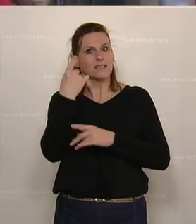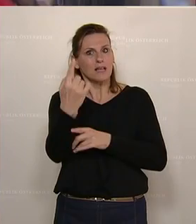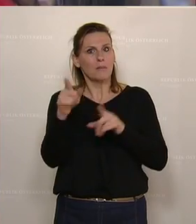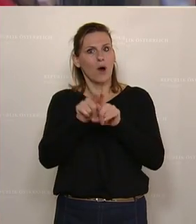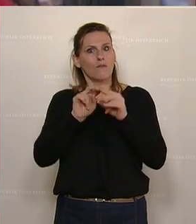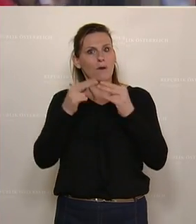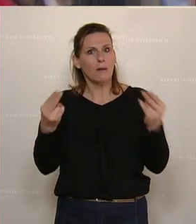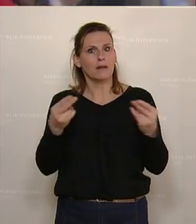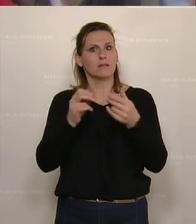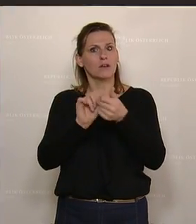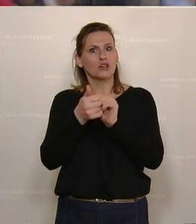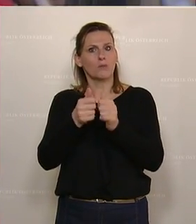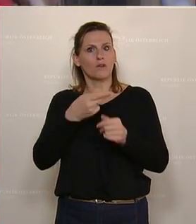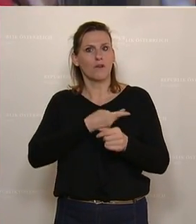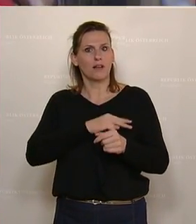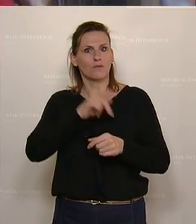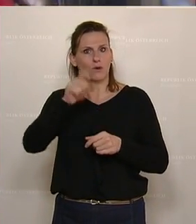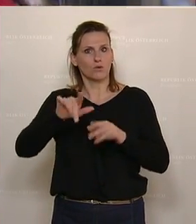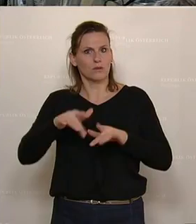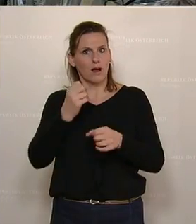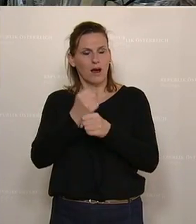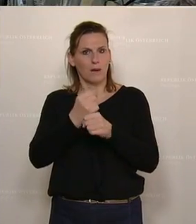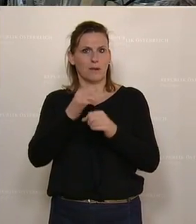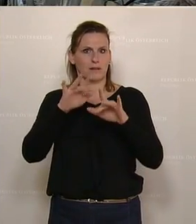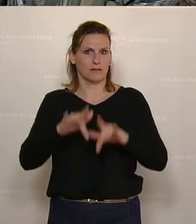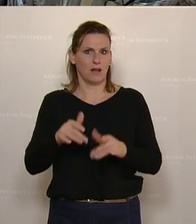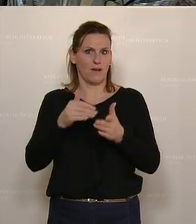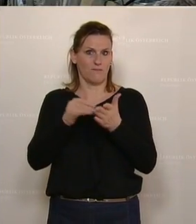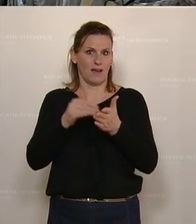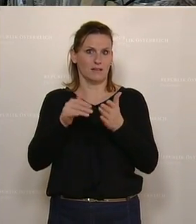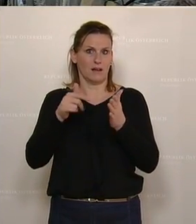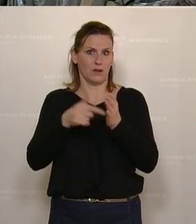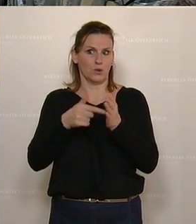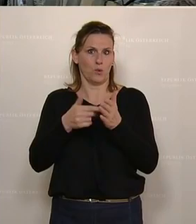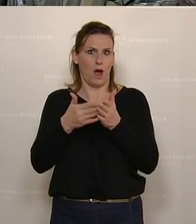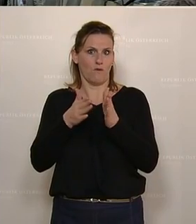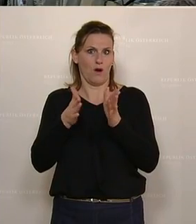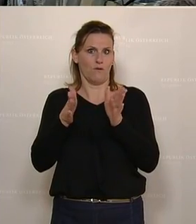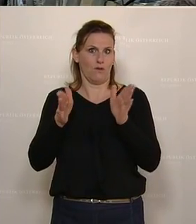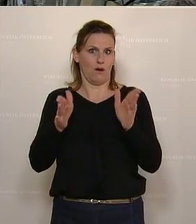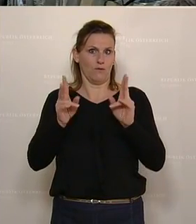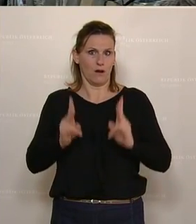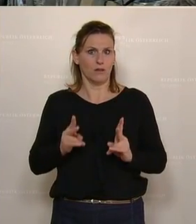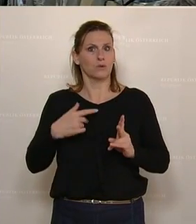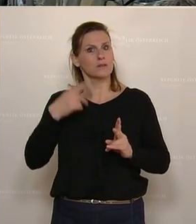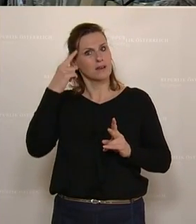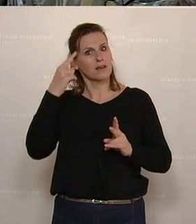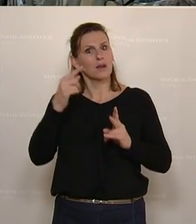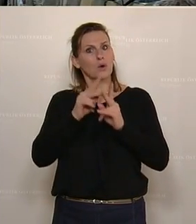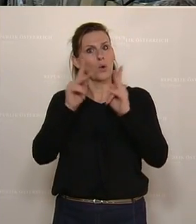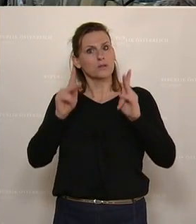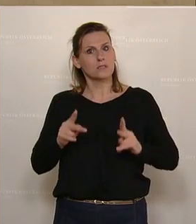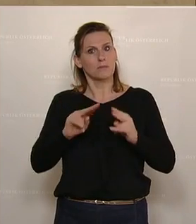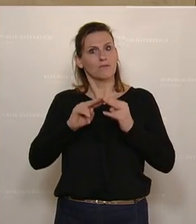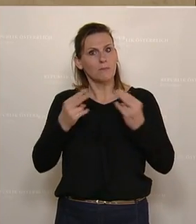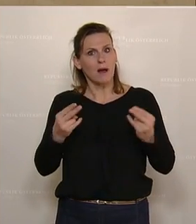Verbänden und mit den Sportverantwortlichen daran arbeiten, dass wir weitere Schritte setzen. Und ich denke, dass die Präventionskonzepte der